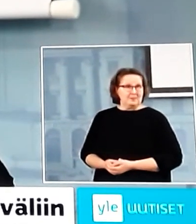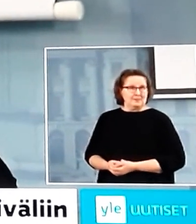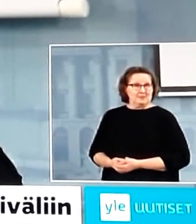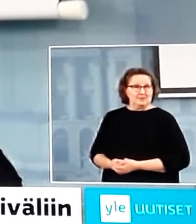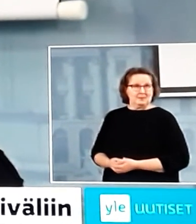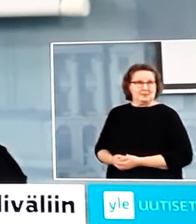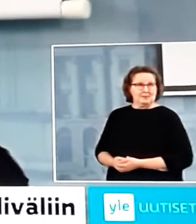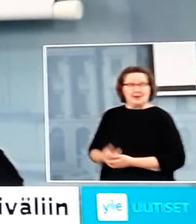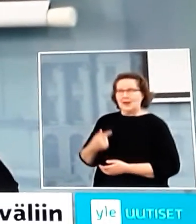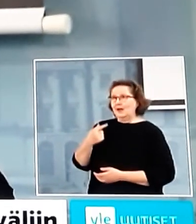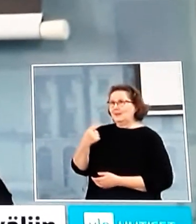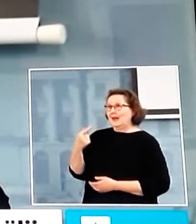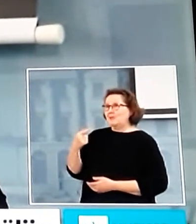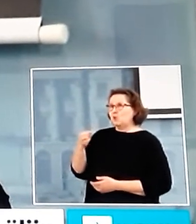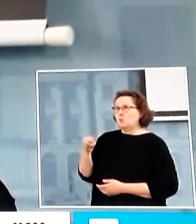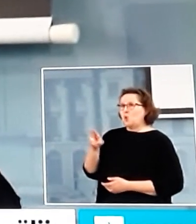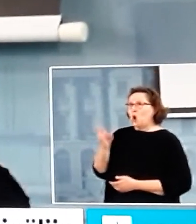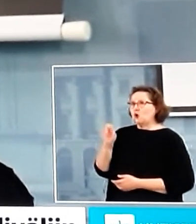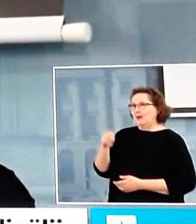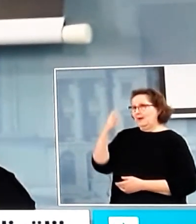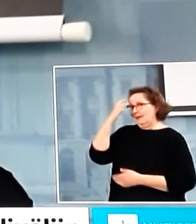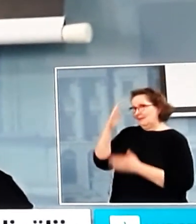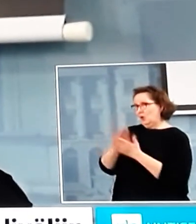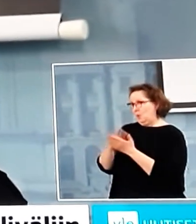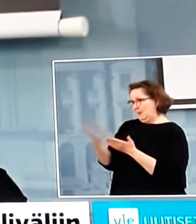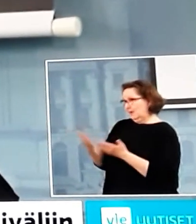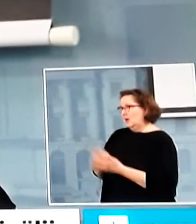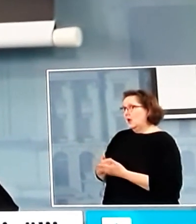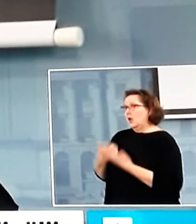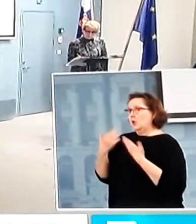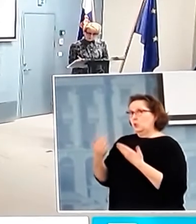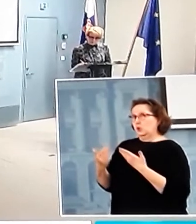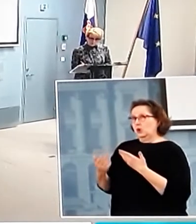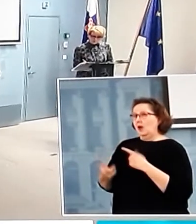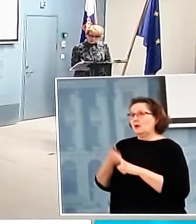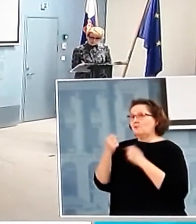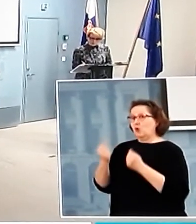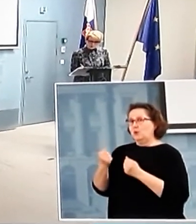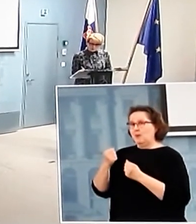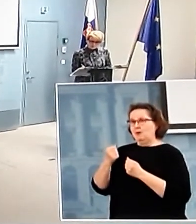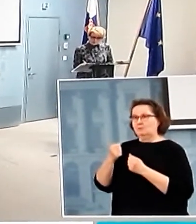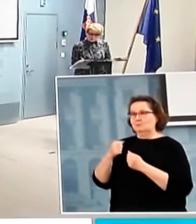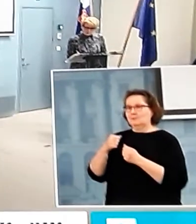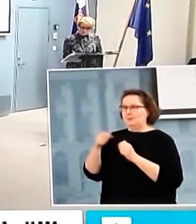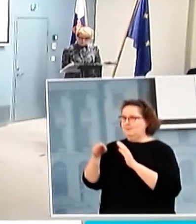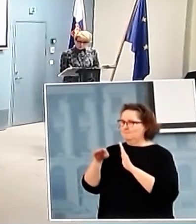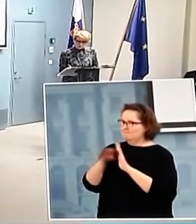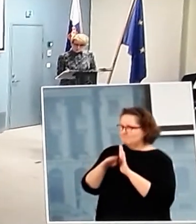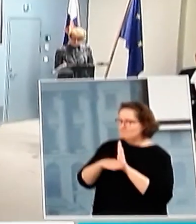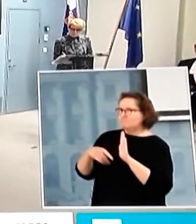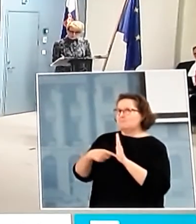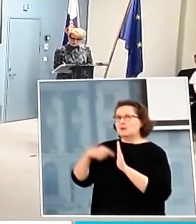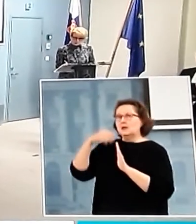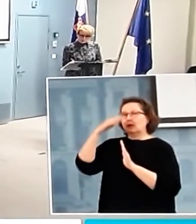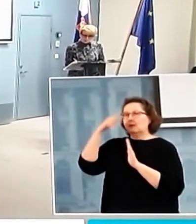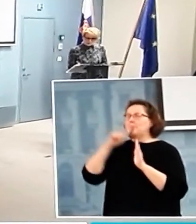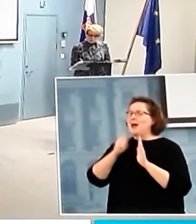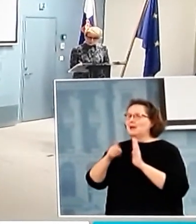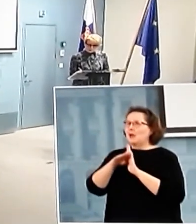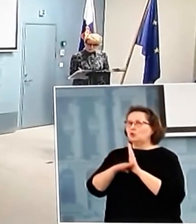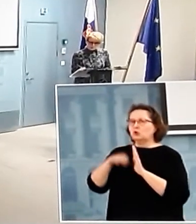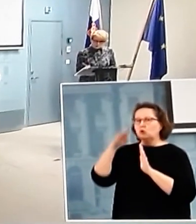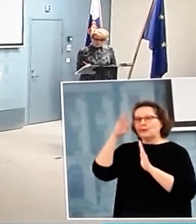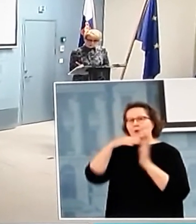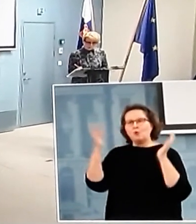Teemu Muhanen Helsingin Sanomista. Nyt kun voimaan on tulossa ihmisten liikkumista ja kokoontumista rajoittavia määräyksiä, niin